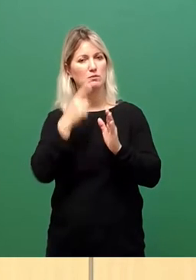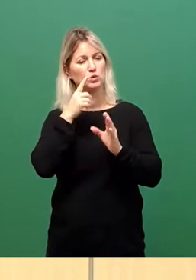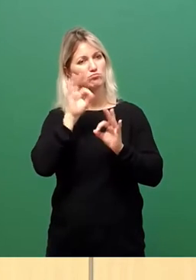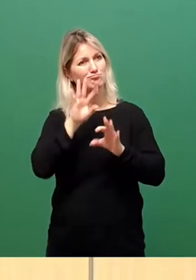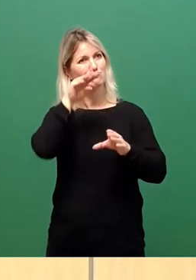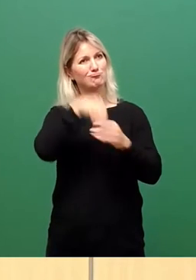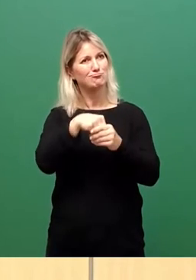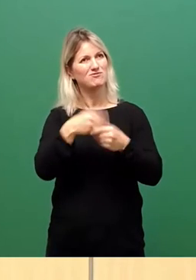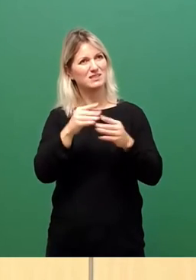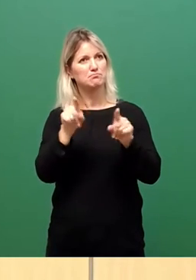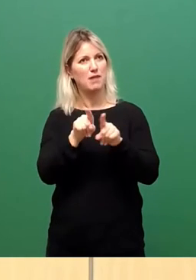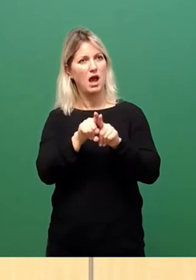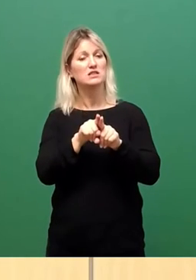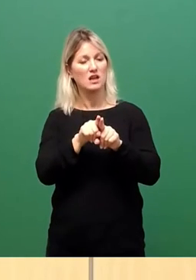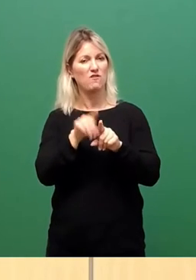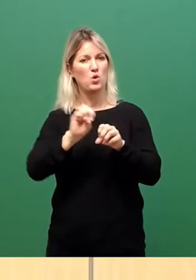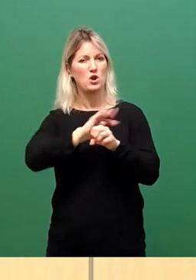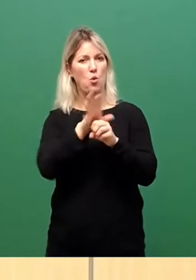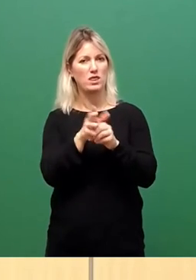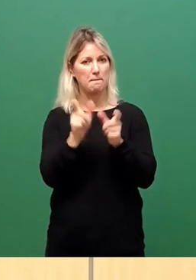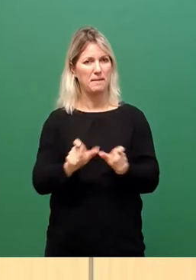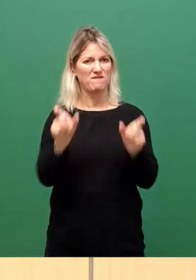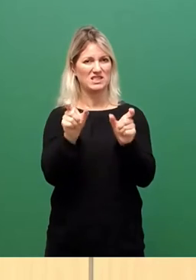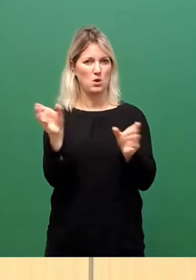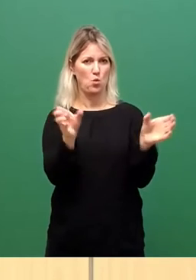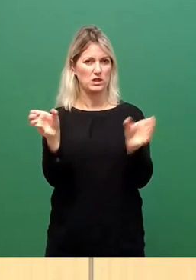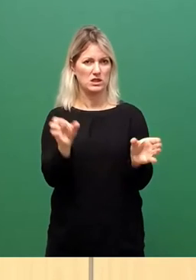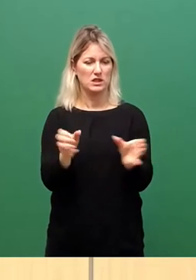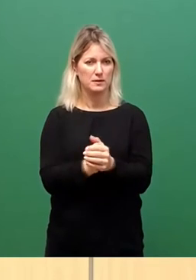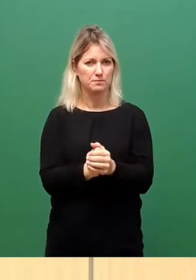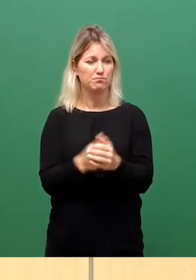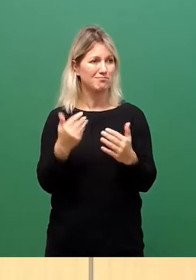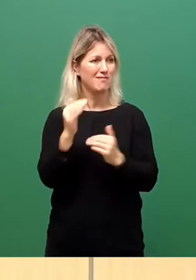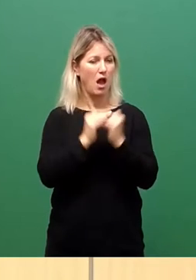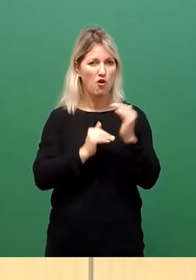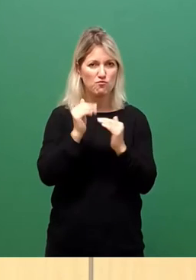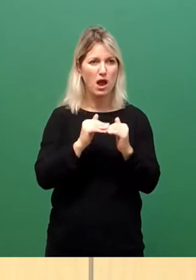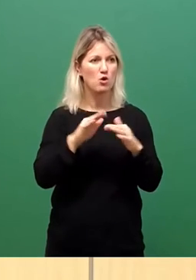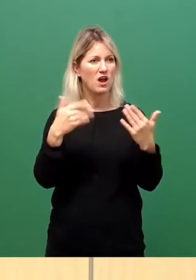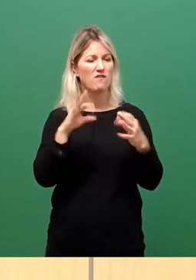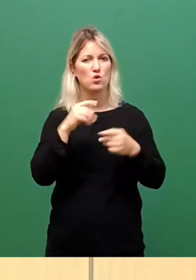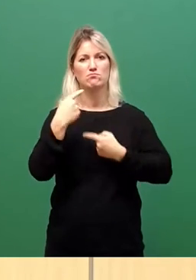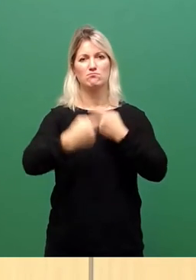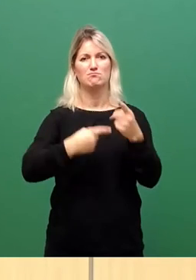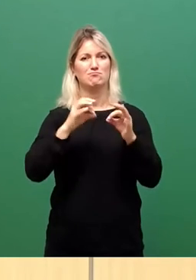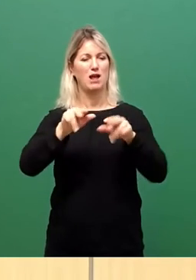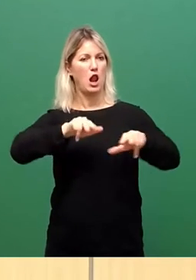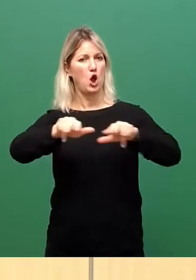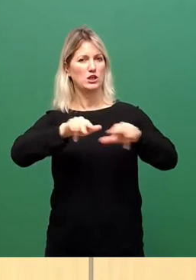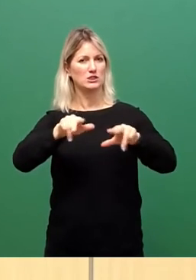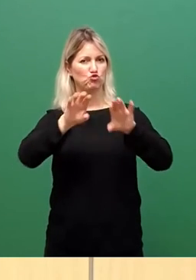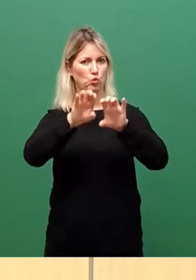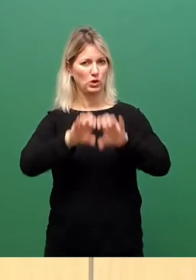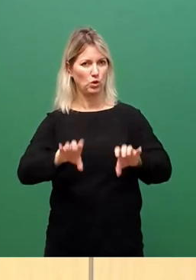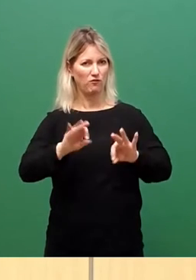Corona-Prävention dienen. Dazu gehören Aufbau von dauerhaften logistischen Strukturen im Gesundheitssystem, die